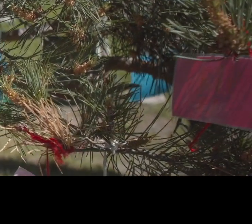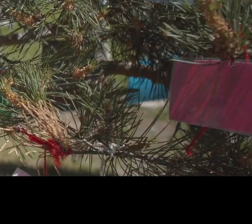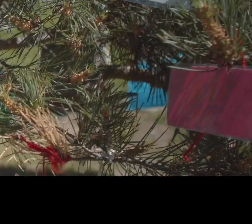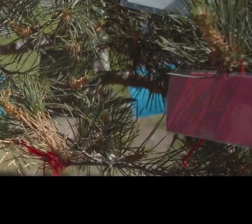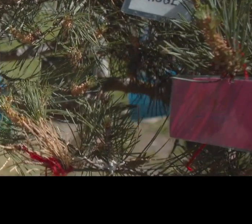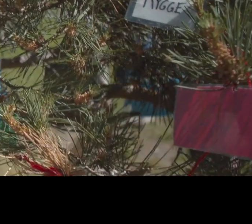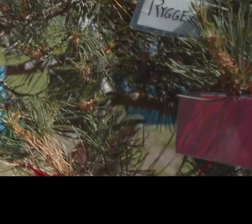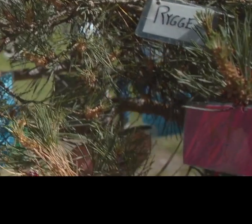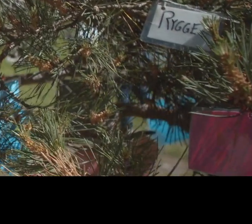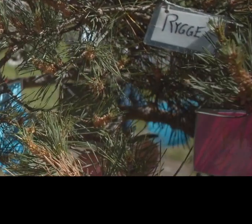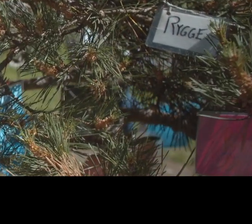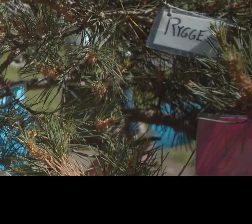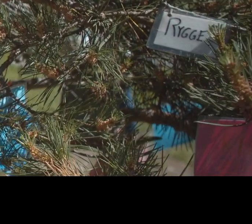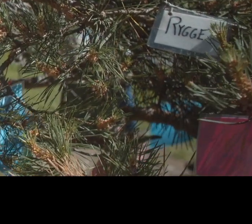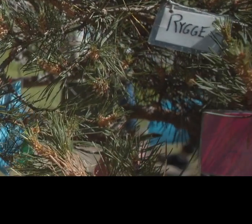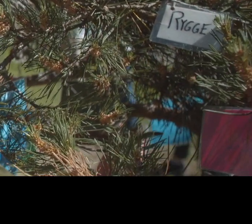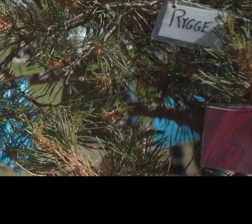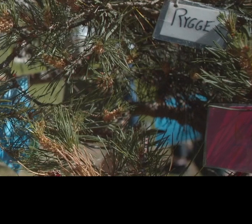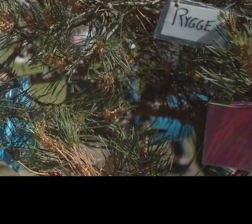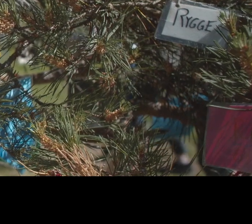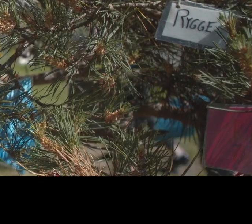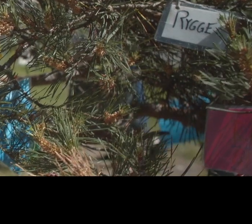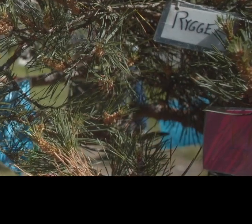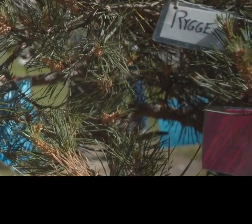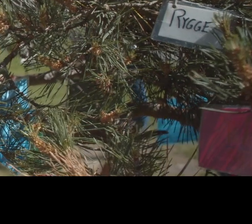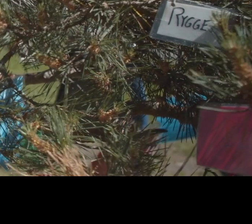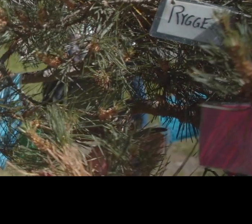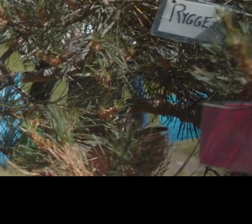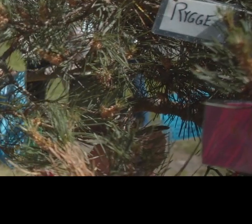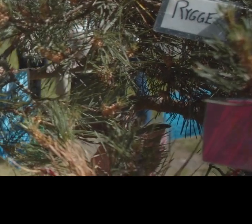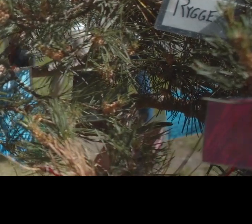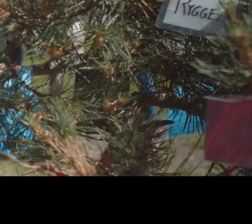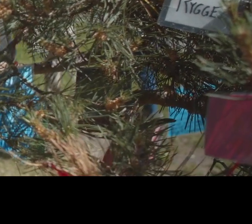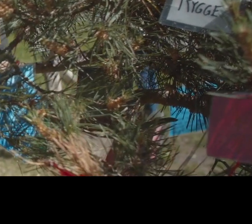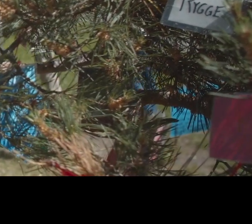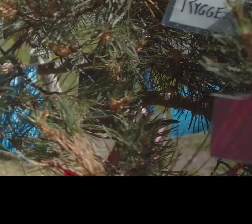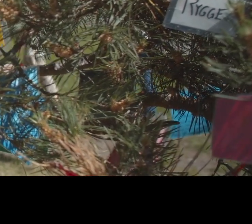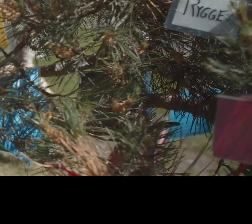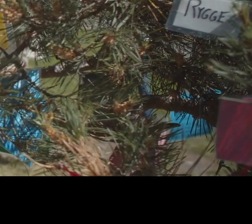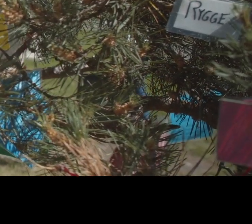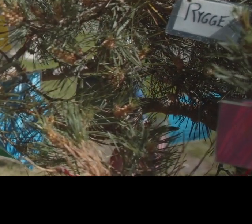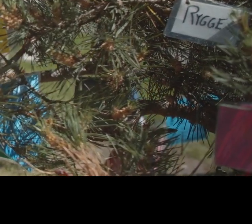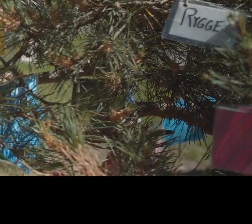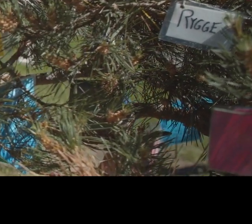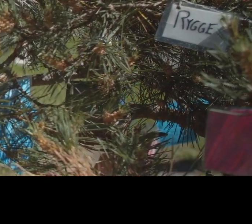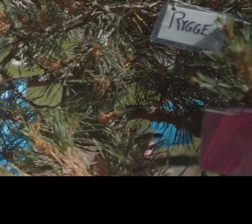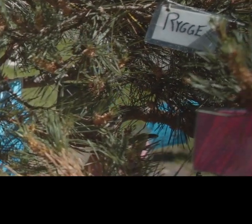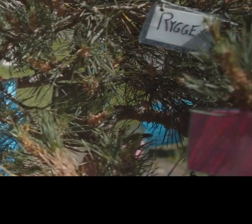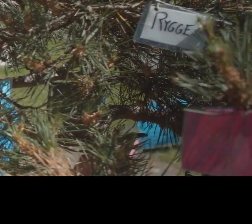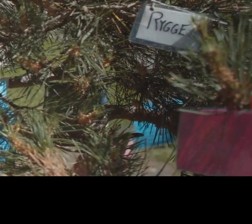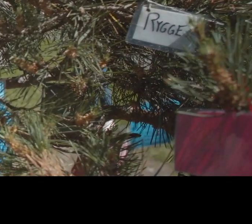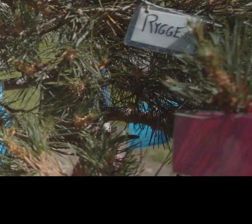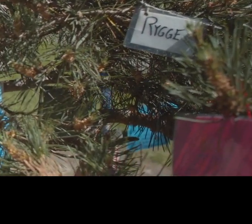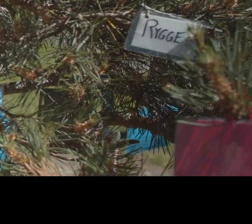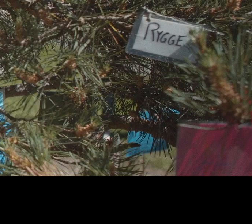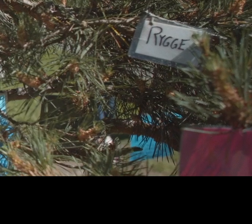democracy, human rights, you know, difficult societal questions, all the things that you are working with, and to use